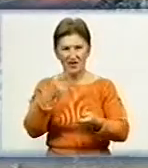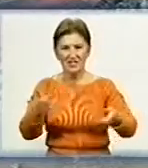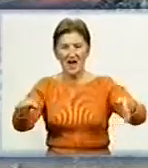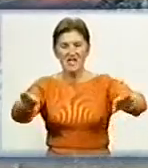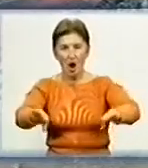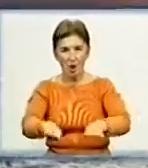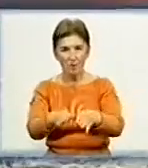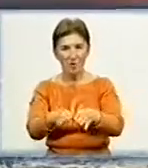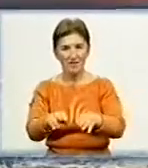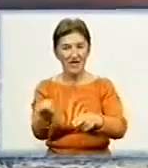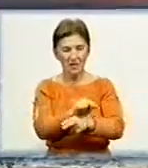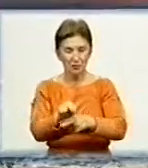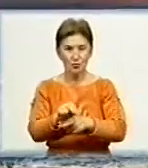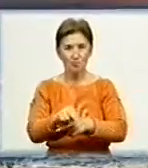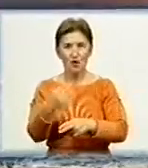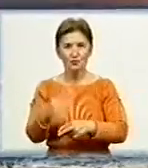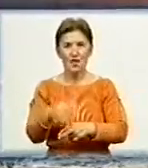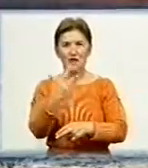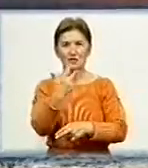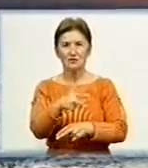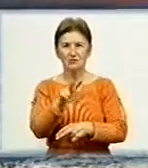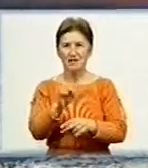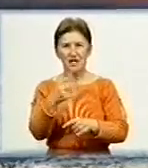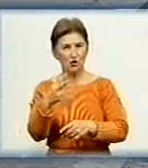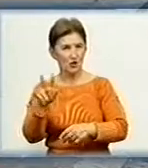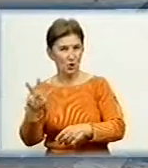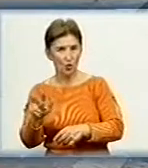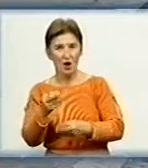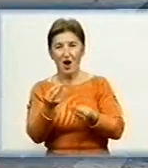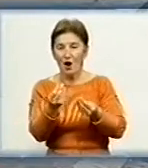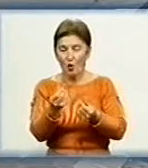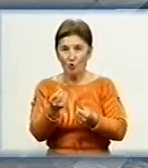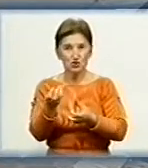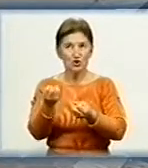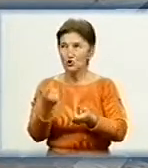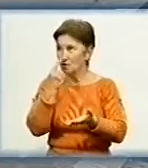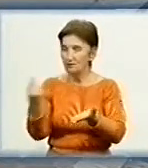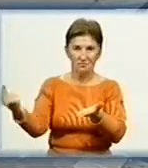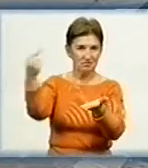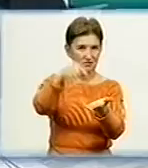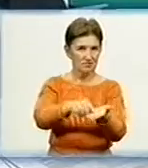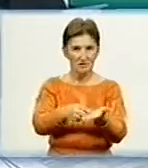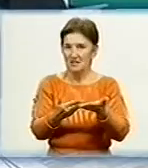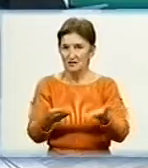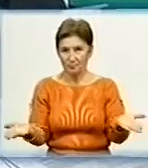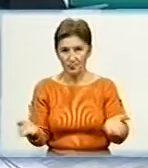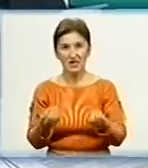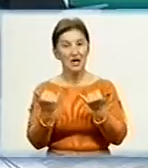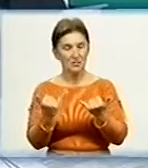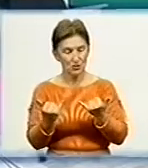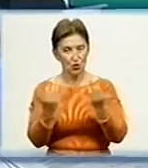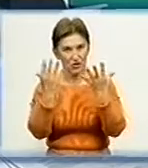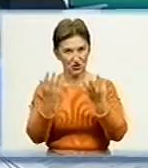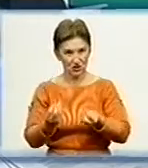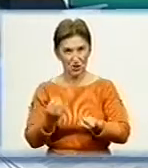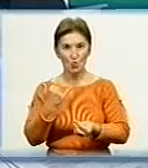провели на 33 із 47 вулиць. Кошти ж на капітальний досі не надійшли. Проте роботи проводять. На сьогоднішній день у нас